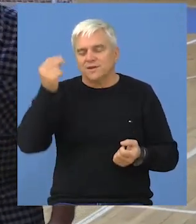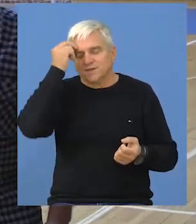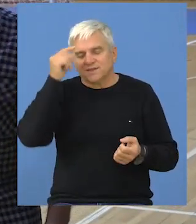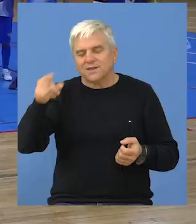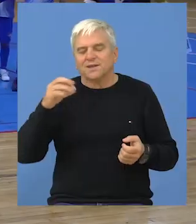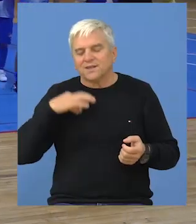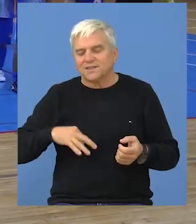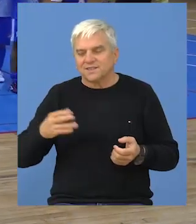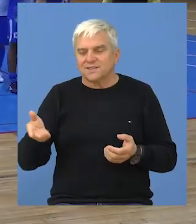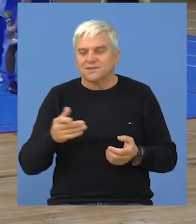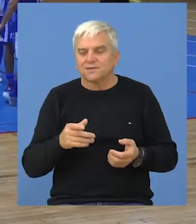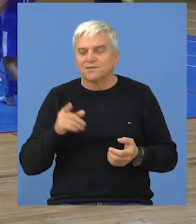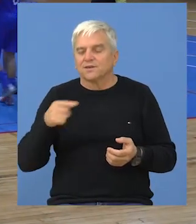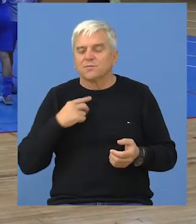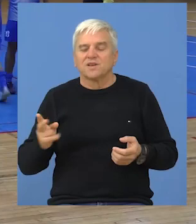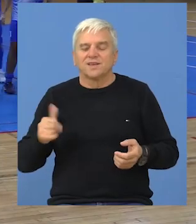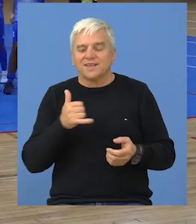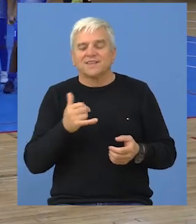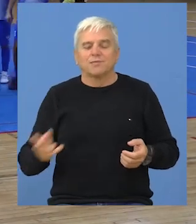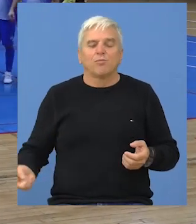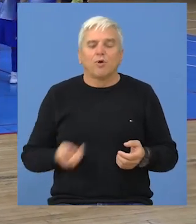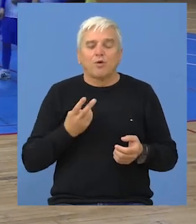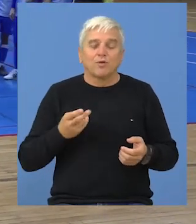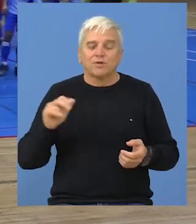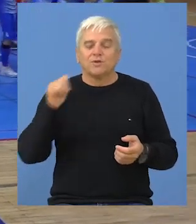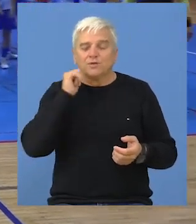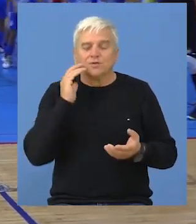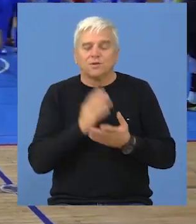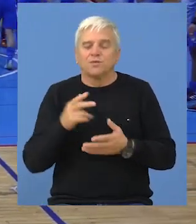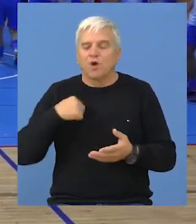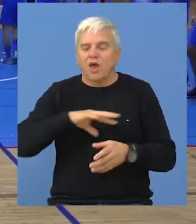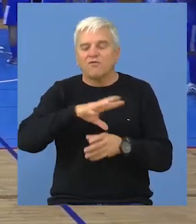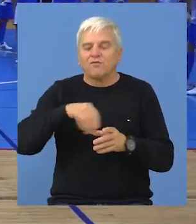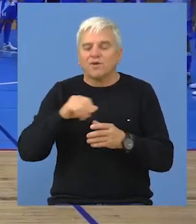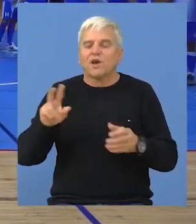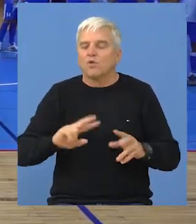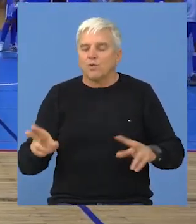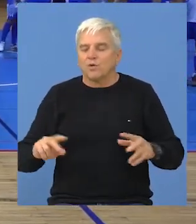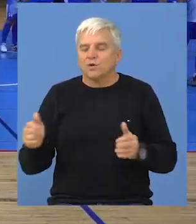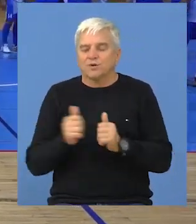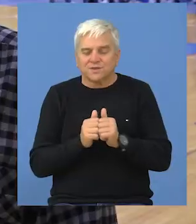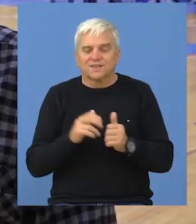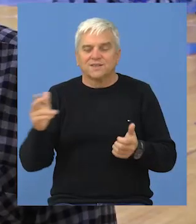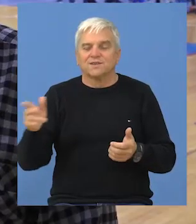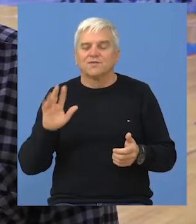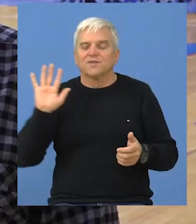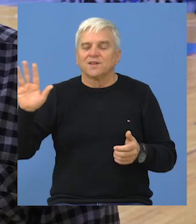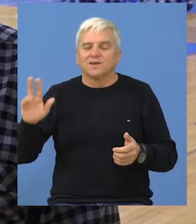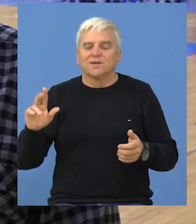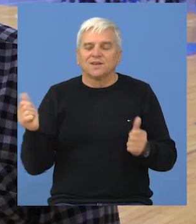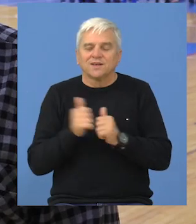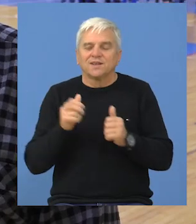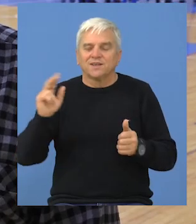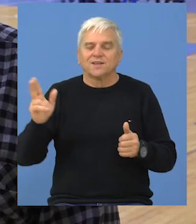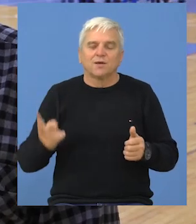sjećanje na sina, ali ponosa sam, bili smo jučer i moja familija, svi i unuke i njegove,